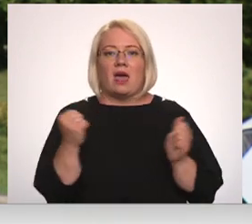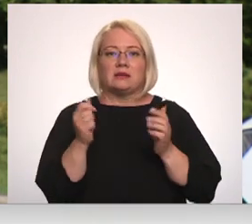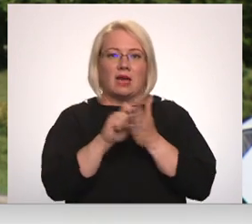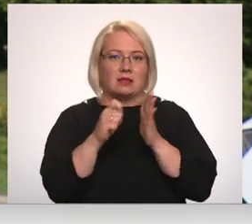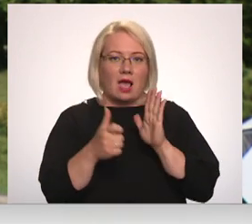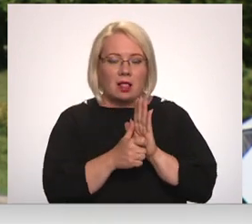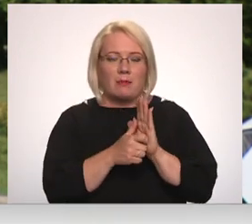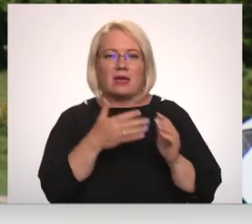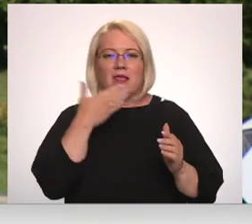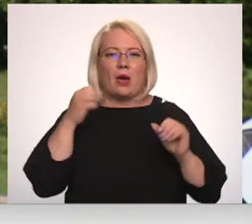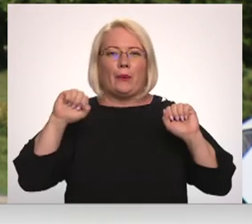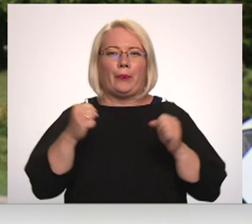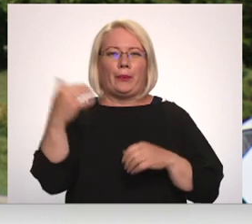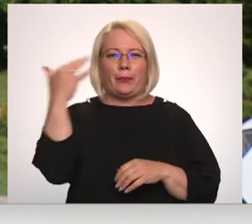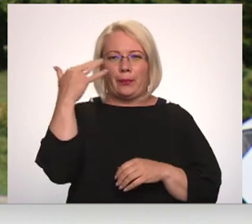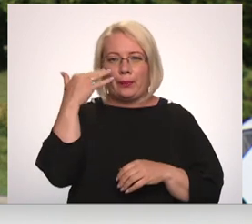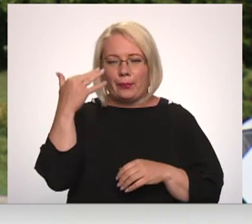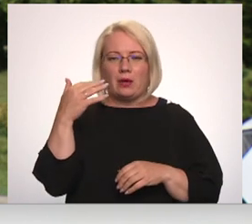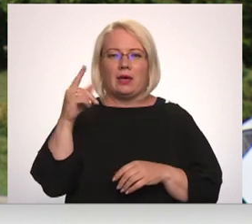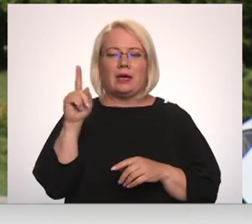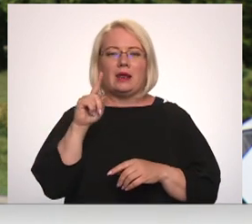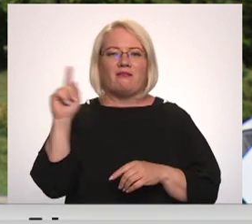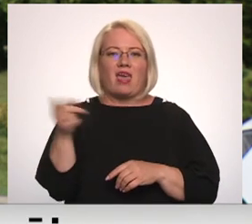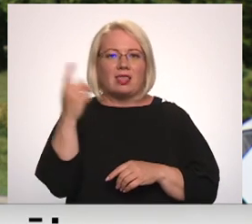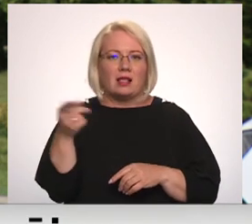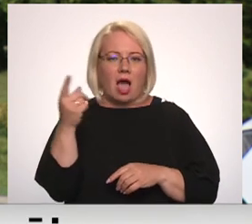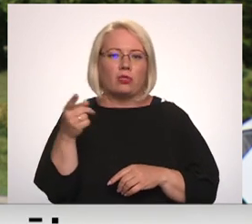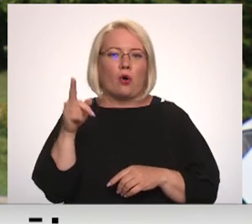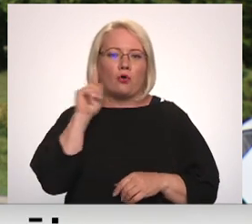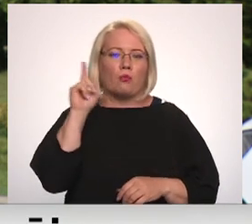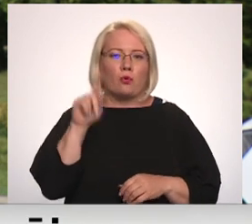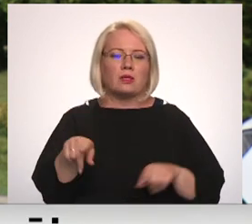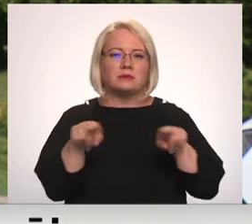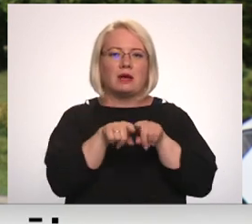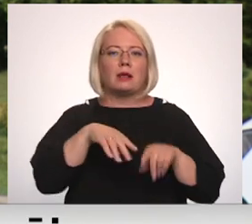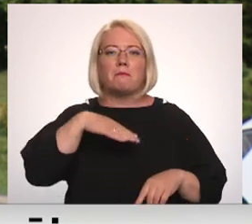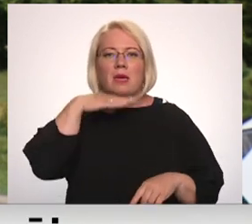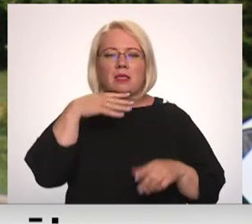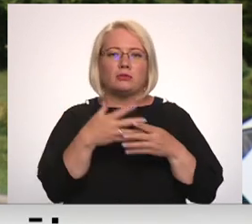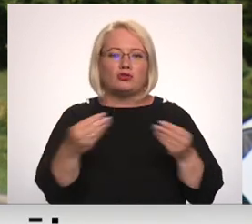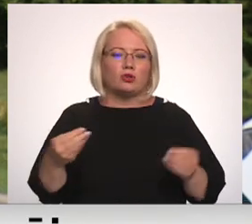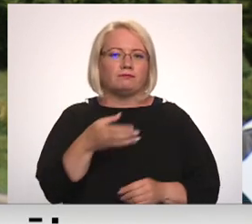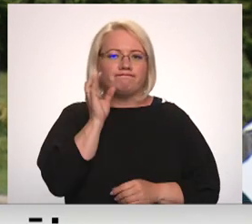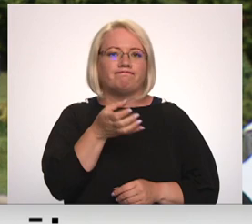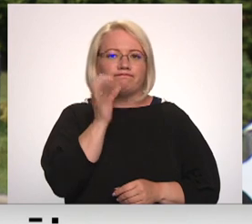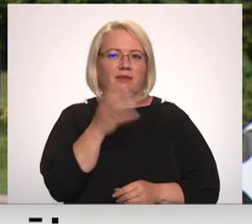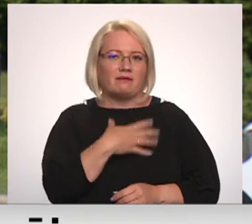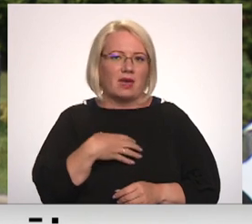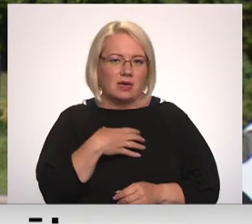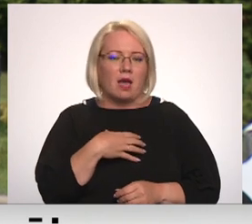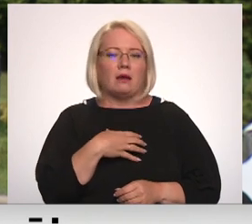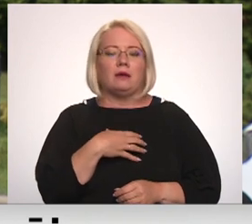Ja nav kondicionieri, tad ir ventilātori un, protams, pietiekams šķidruma daudzums